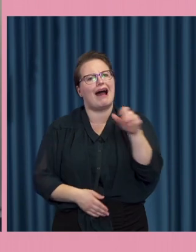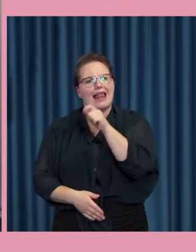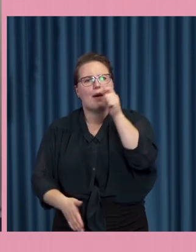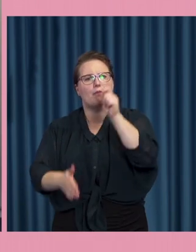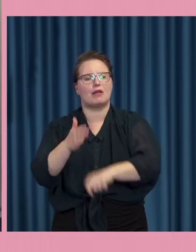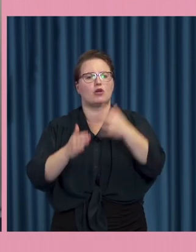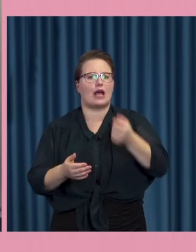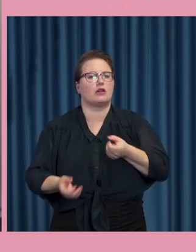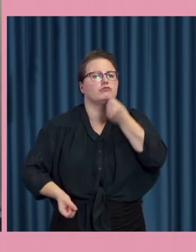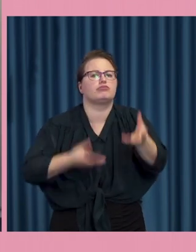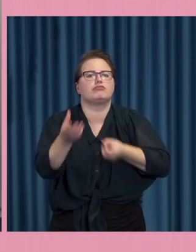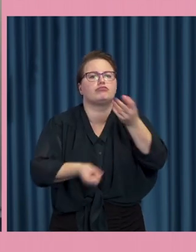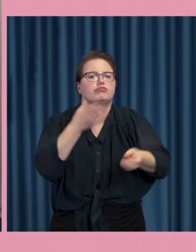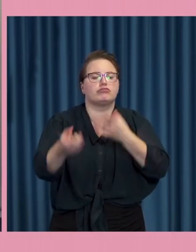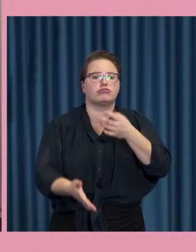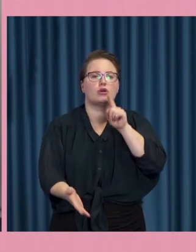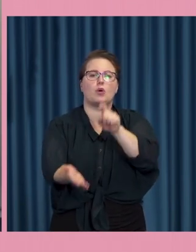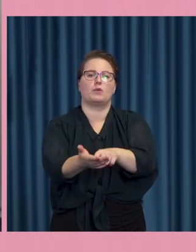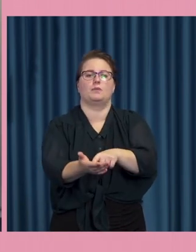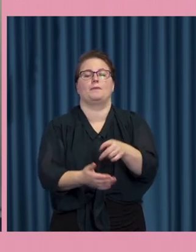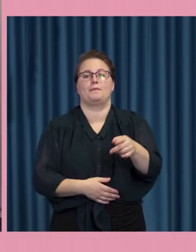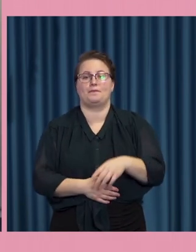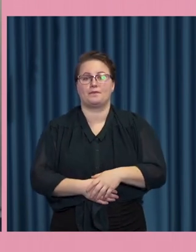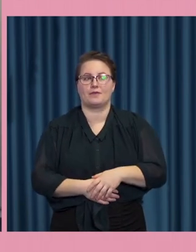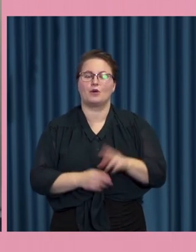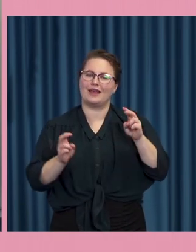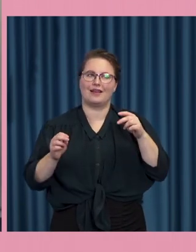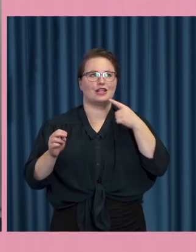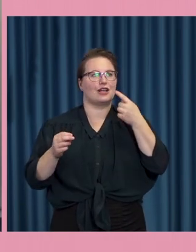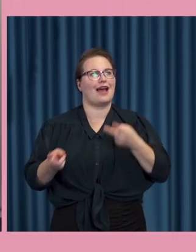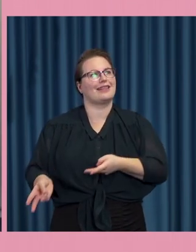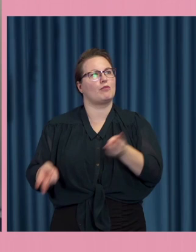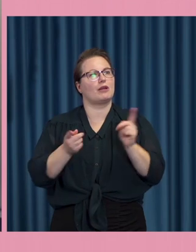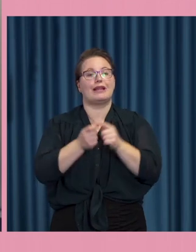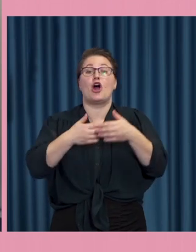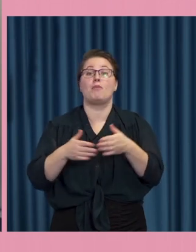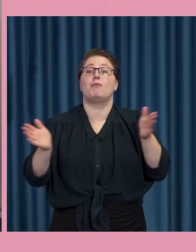in med synpunkter och det där öppnar upp demokratin man får